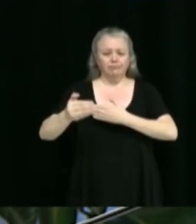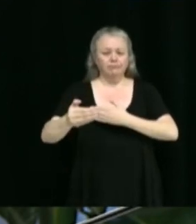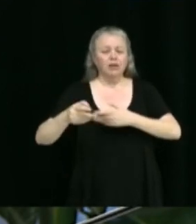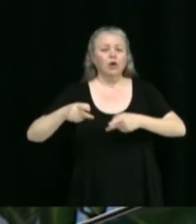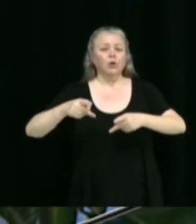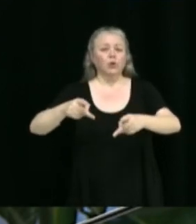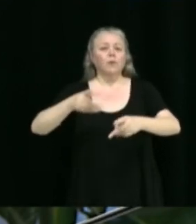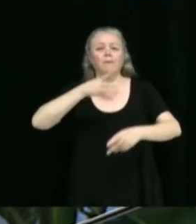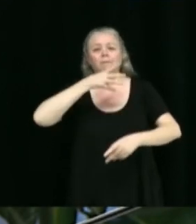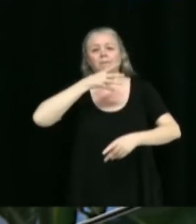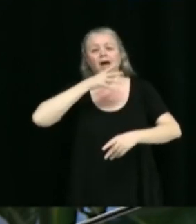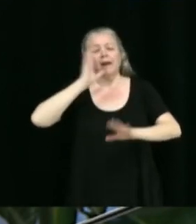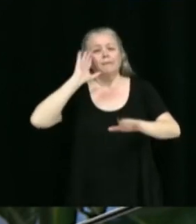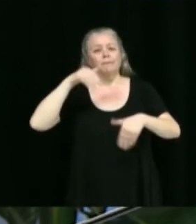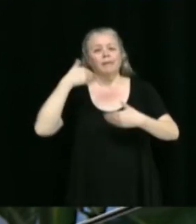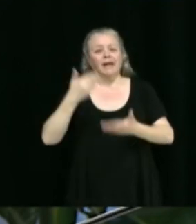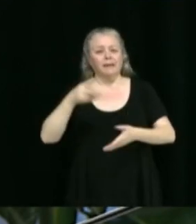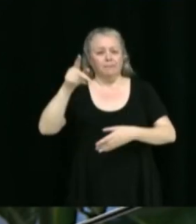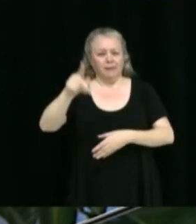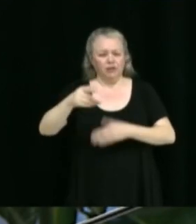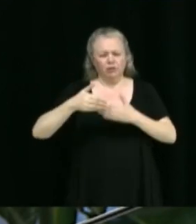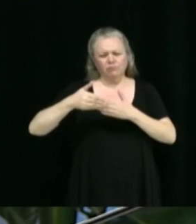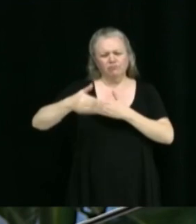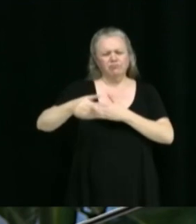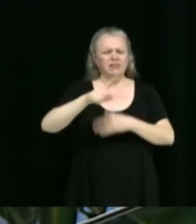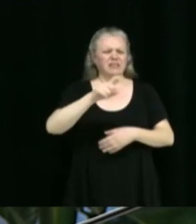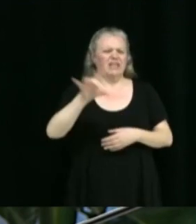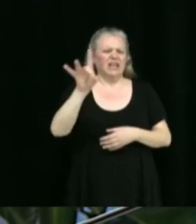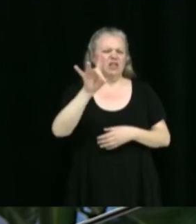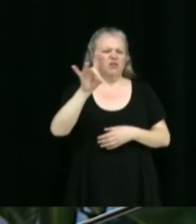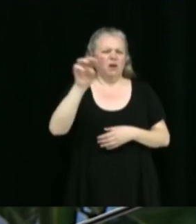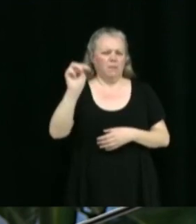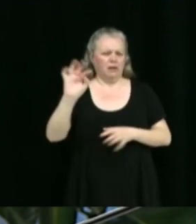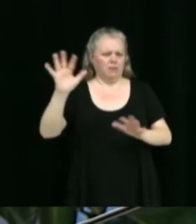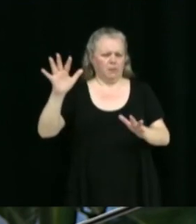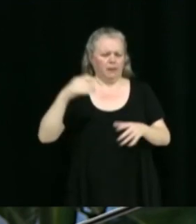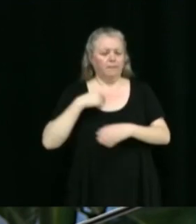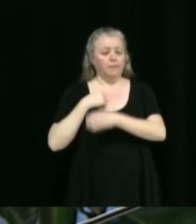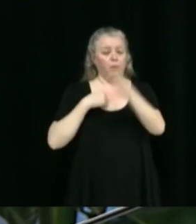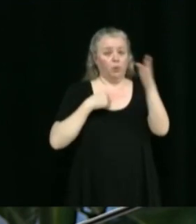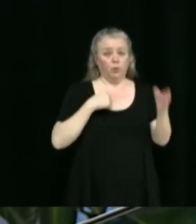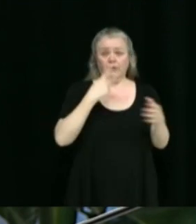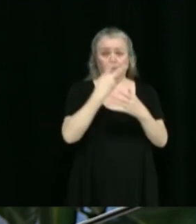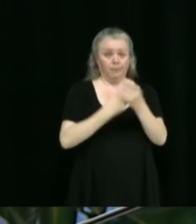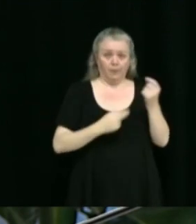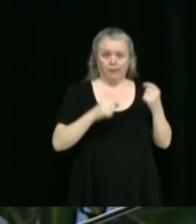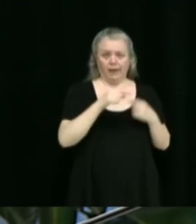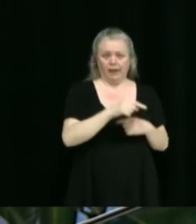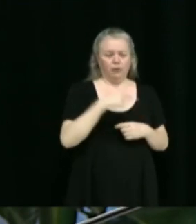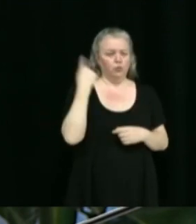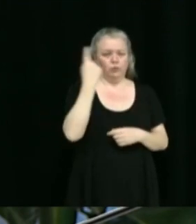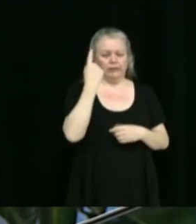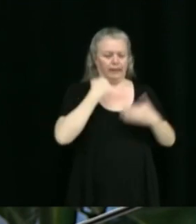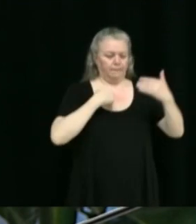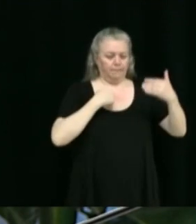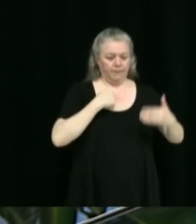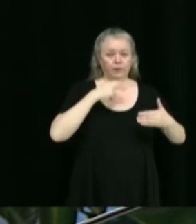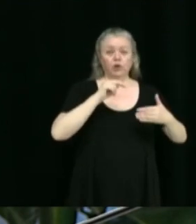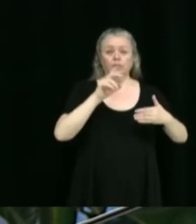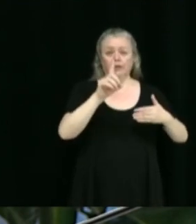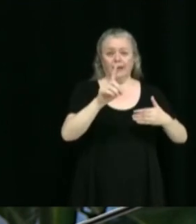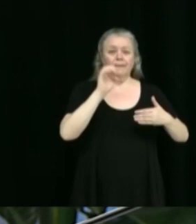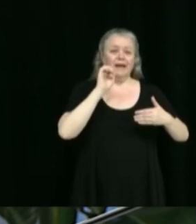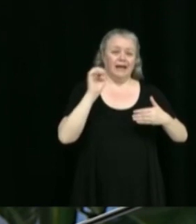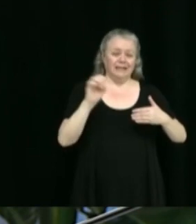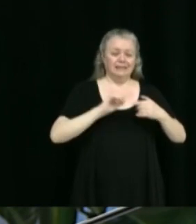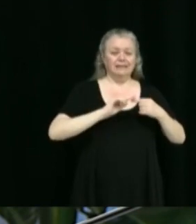la mère Marie-Pagée sur une distance d'environ 180 mètres et du côté impair en tout temps à partir de la rue Notre-Dame-Est